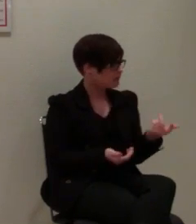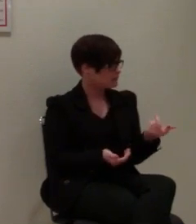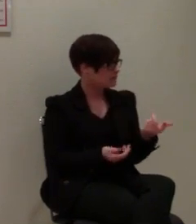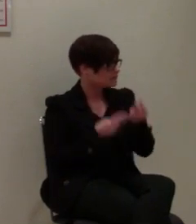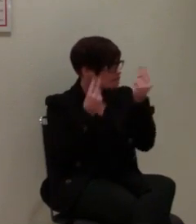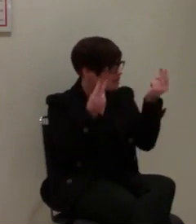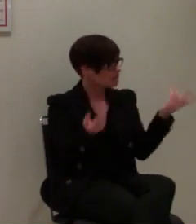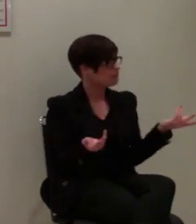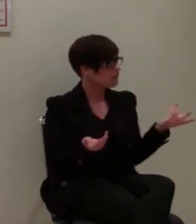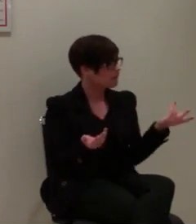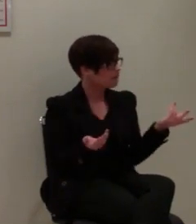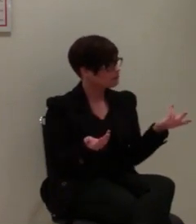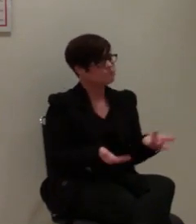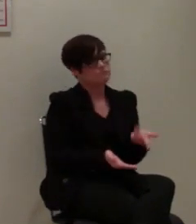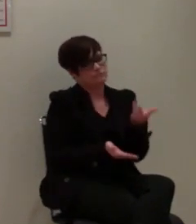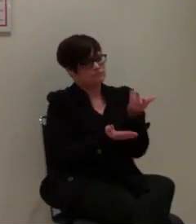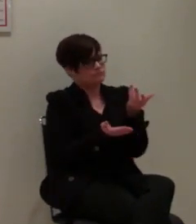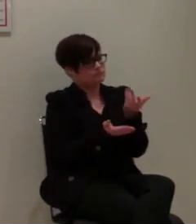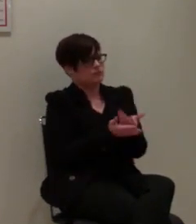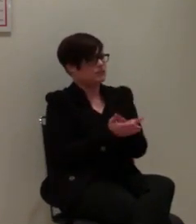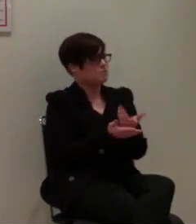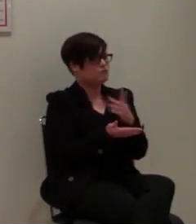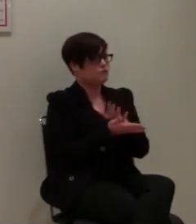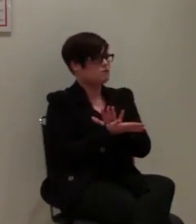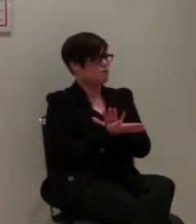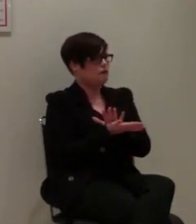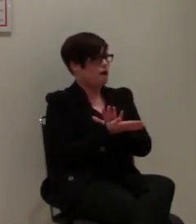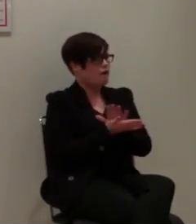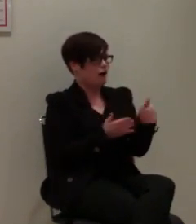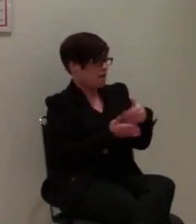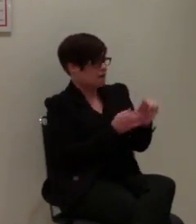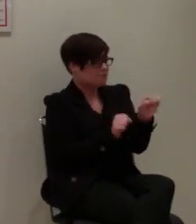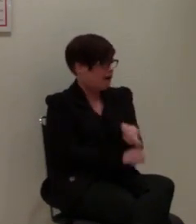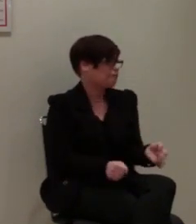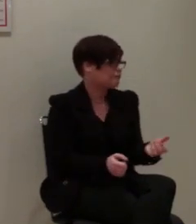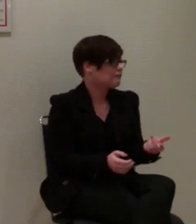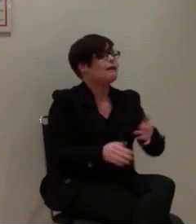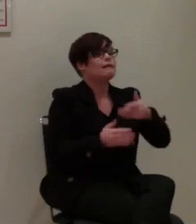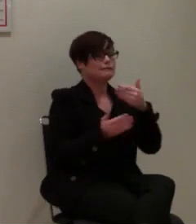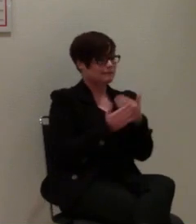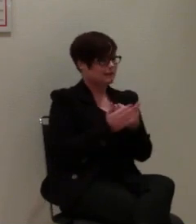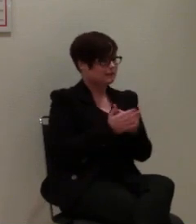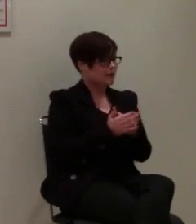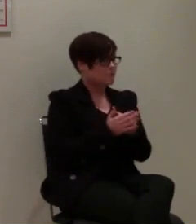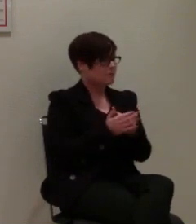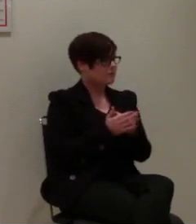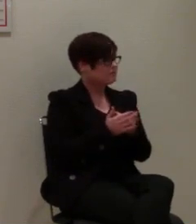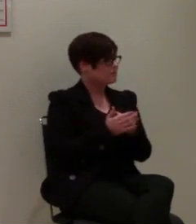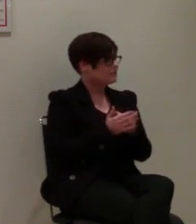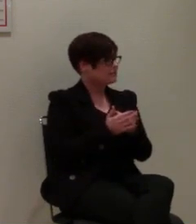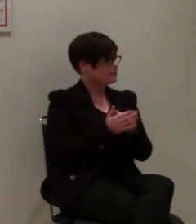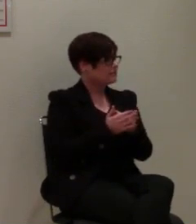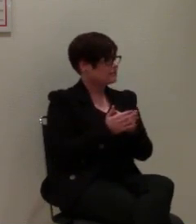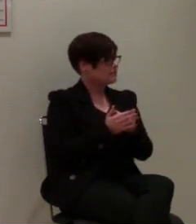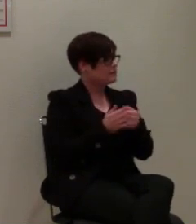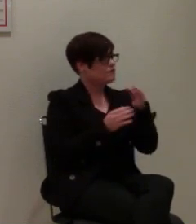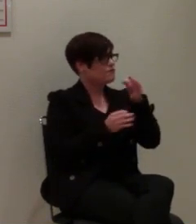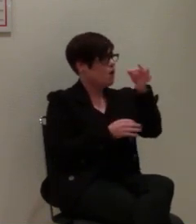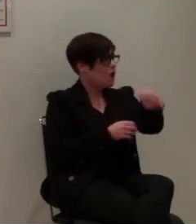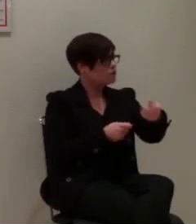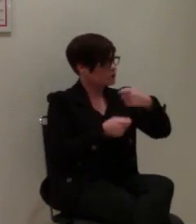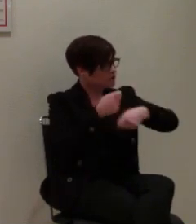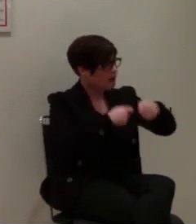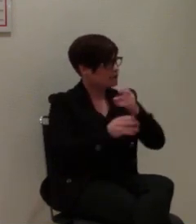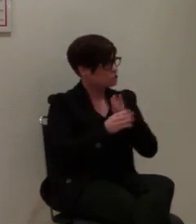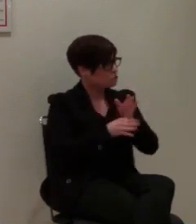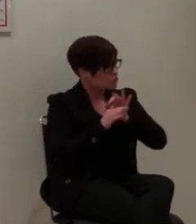so wichtig ist, dass man das nicht so tun sollte. Und ich habe deshalb eine mündliche Erörterungsverhandlung durchgeführt und